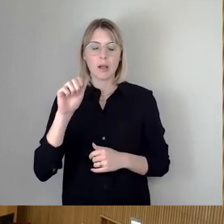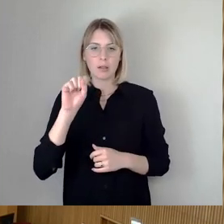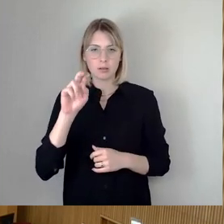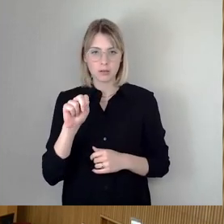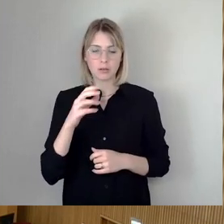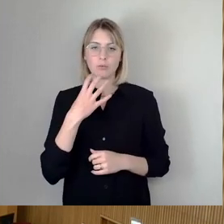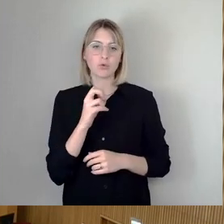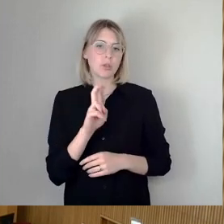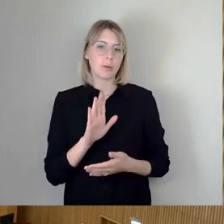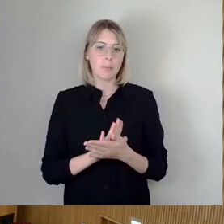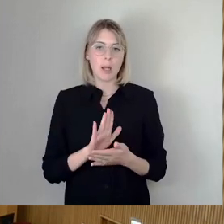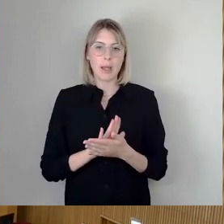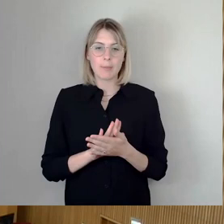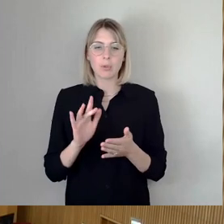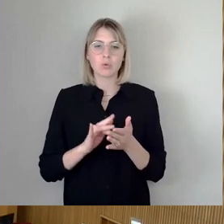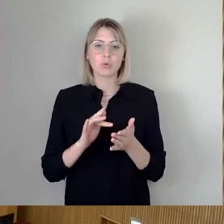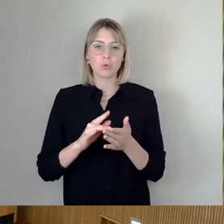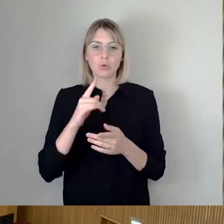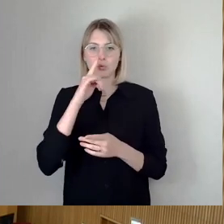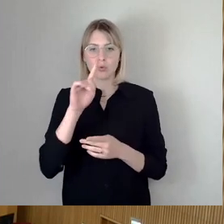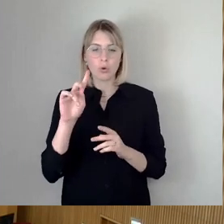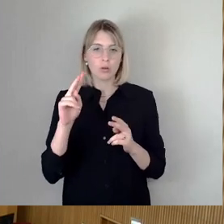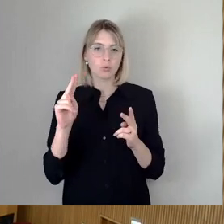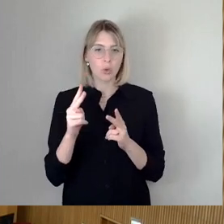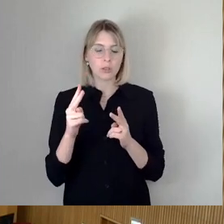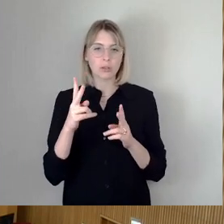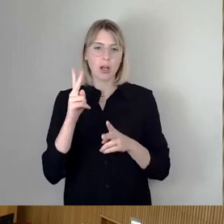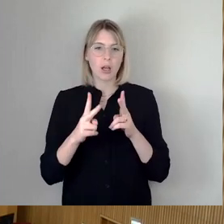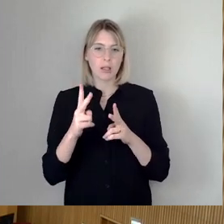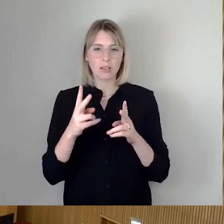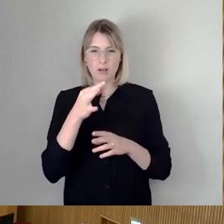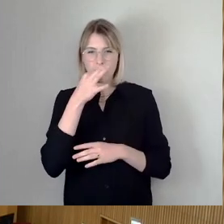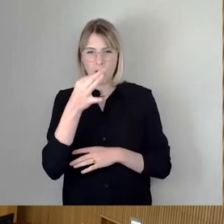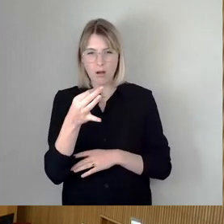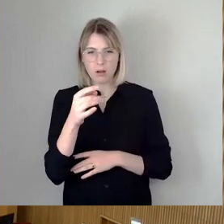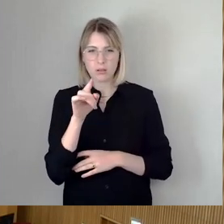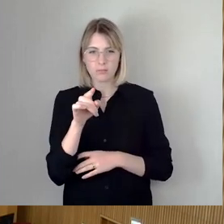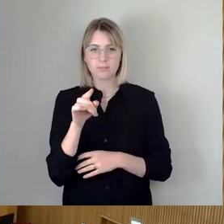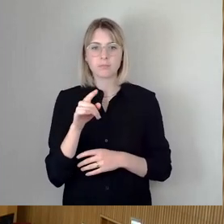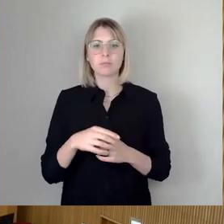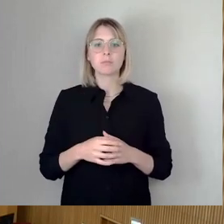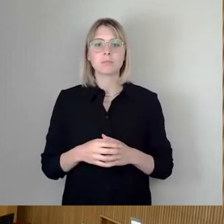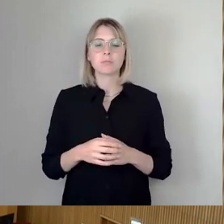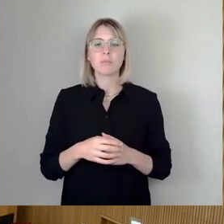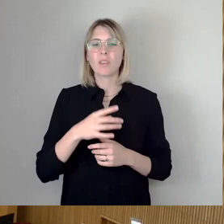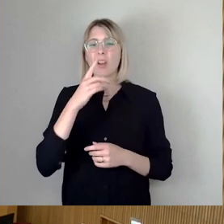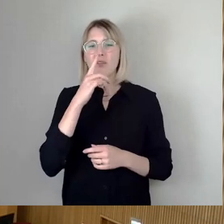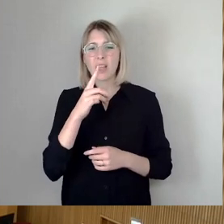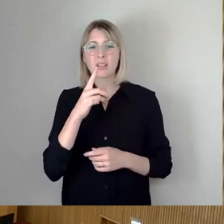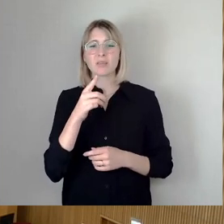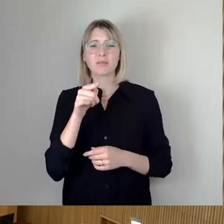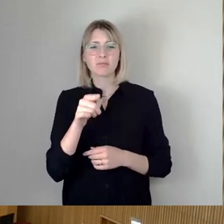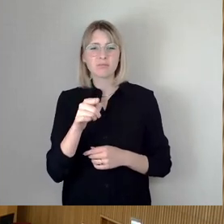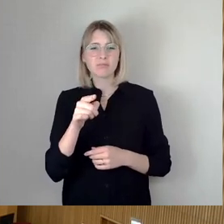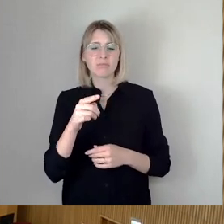ich einfach nochmal prächtig was einordnen will oder nachfragen will. Wenn jetzt sozusagen rauskommt, dass dieser